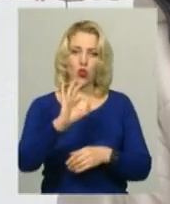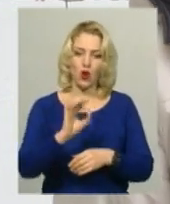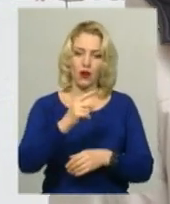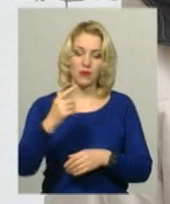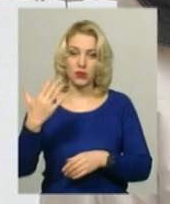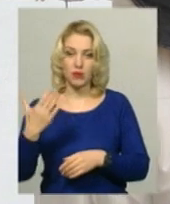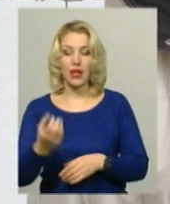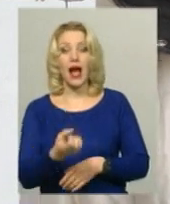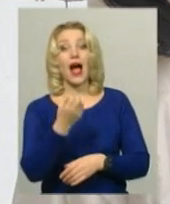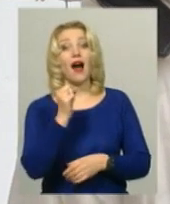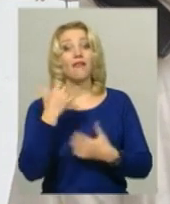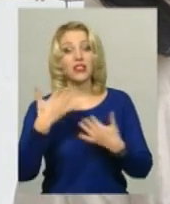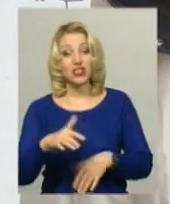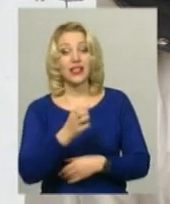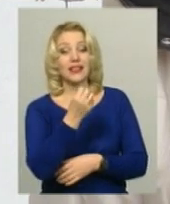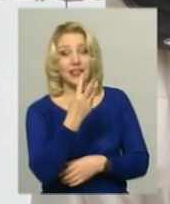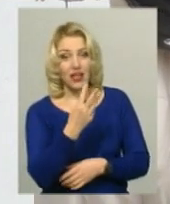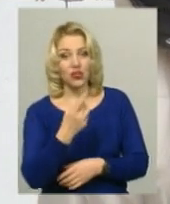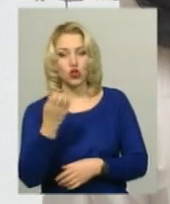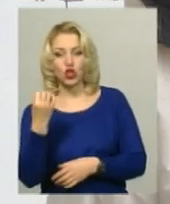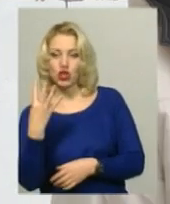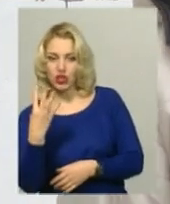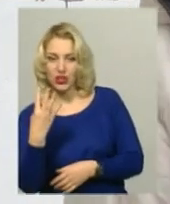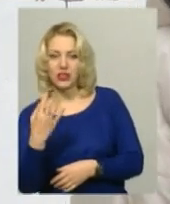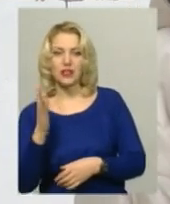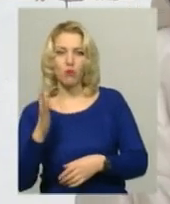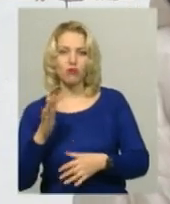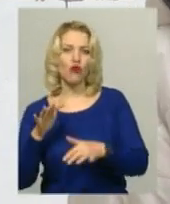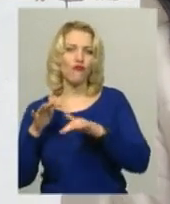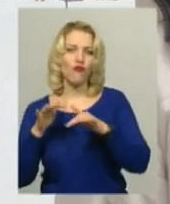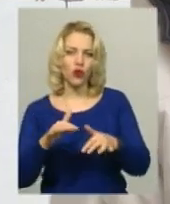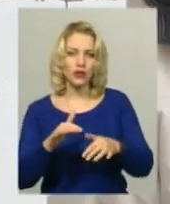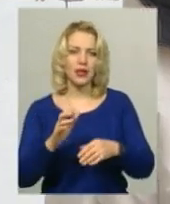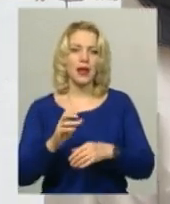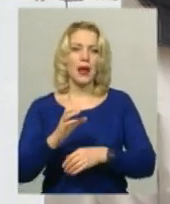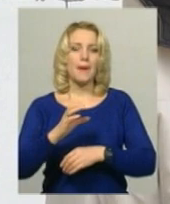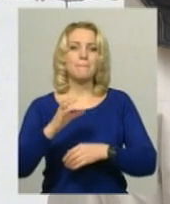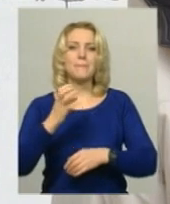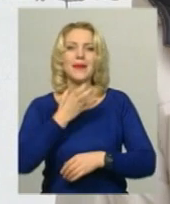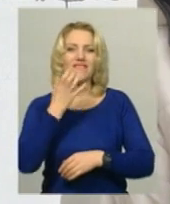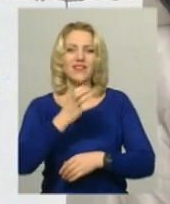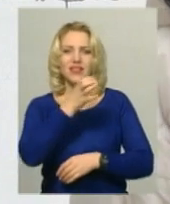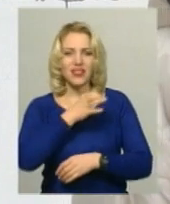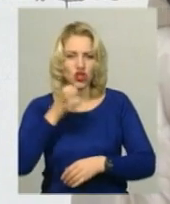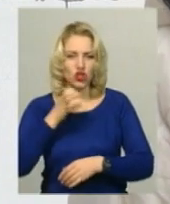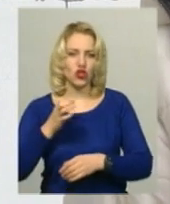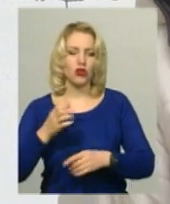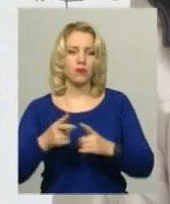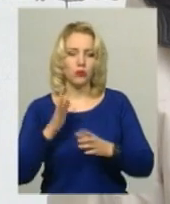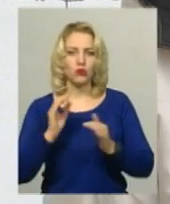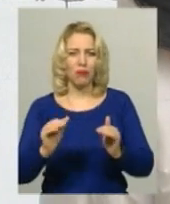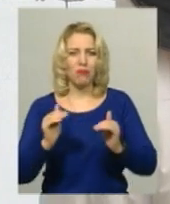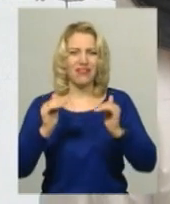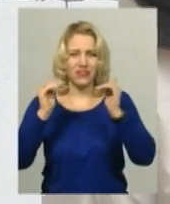А вже 13-14 погоду обмовляють фронти північно-атлантичного циклону. І там піде подальше підвищення